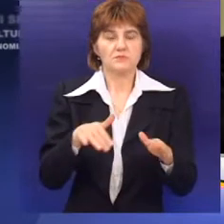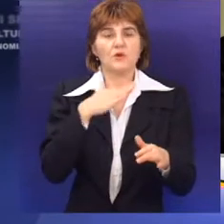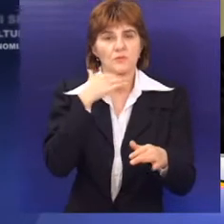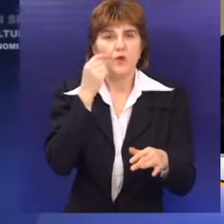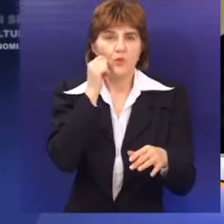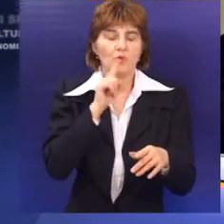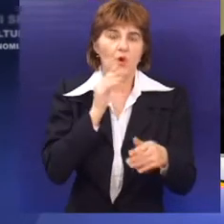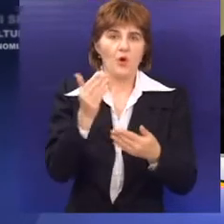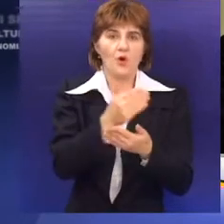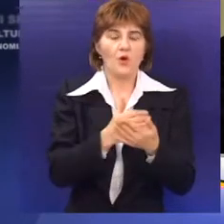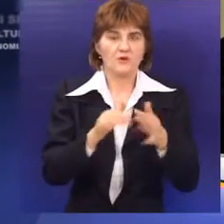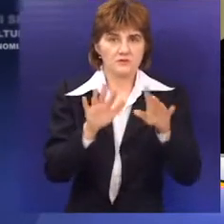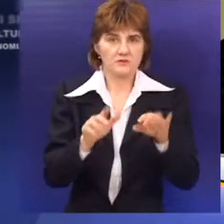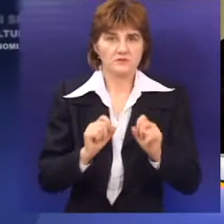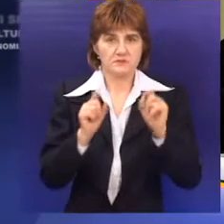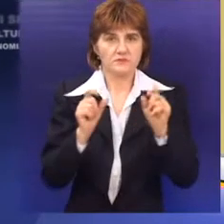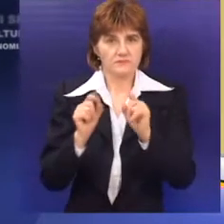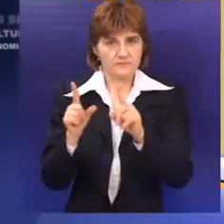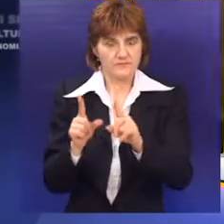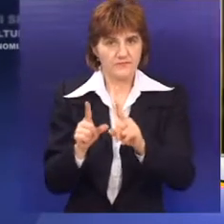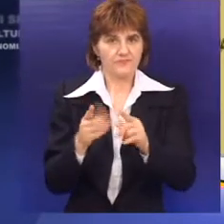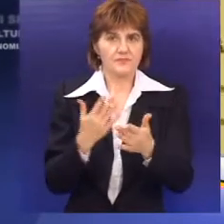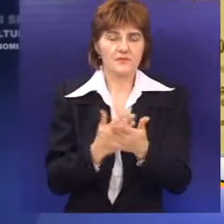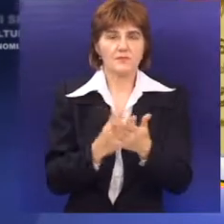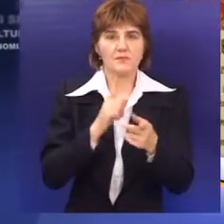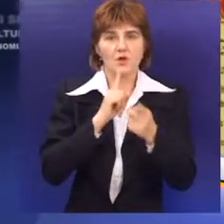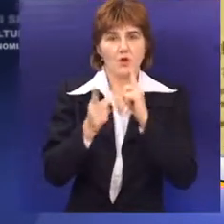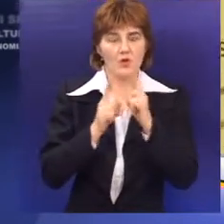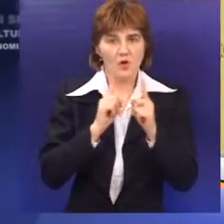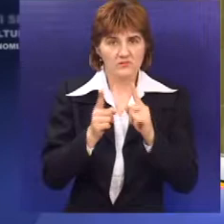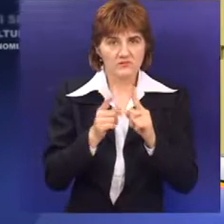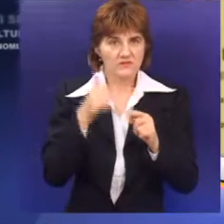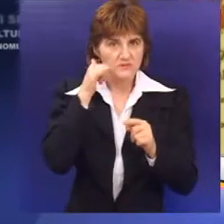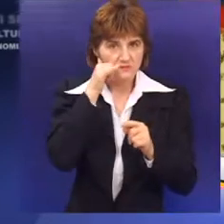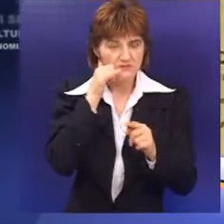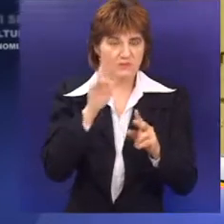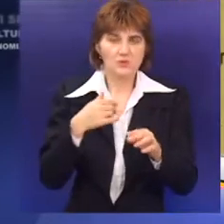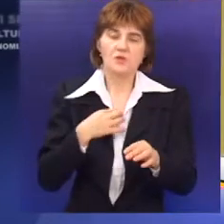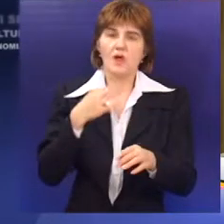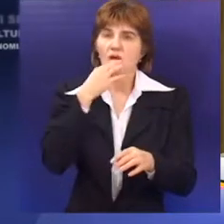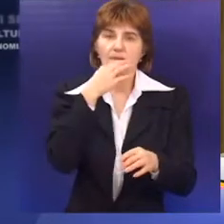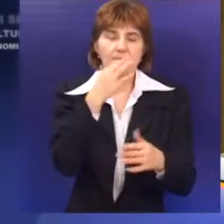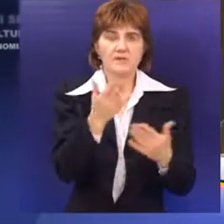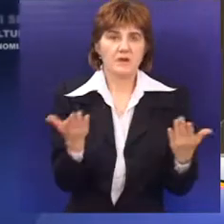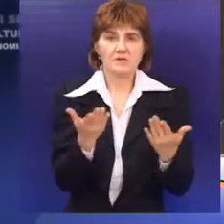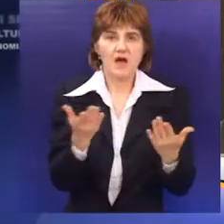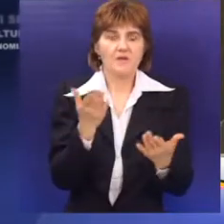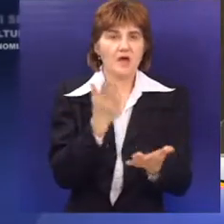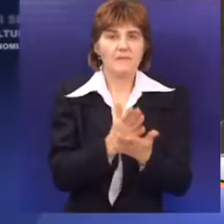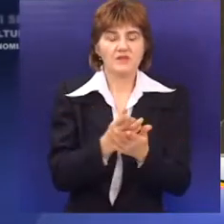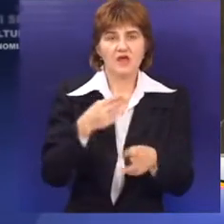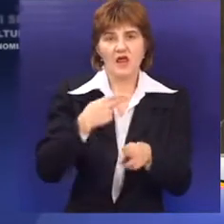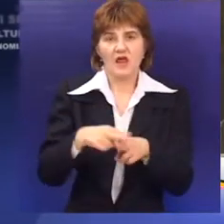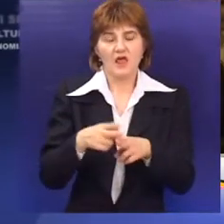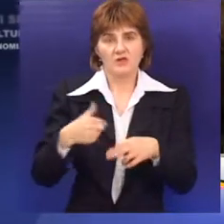zahteva je podišeno internetom. Putem kontakt centra 024 građani mogu da posteve pitanja i prijave probleme iz